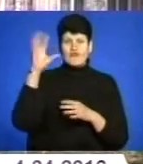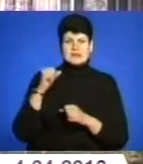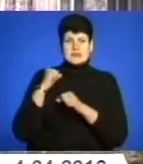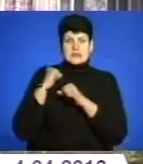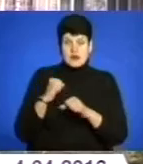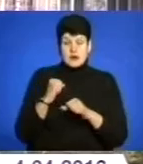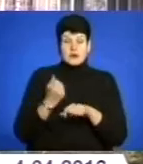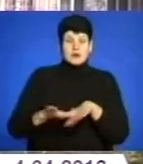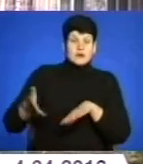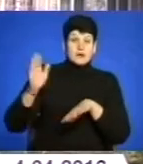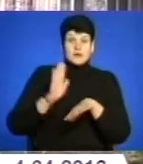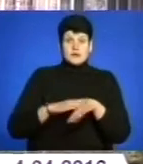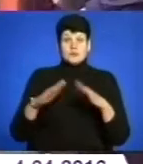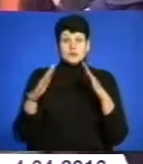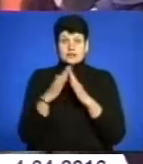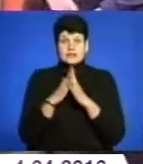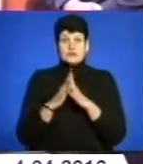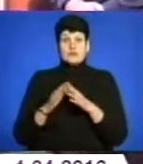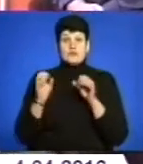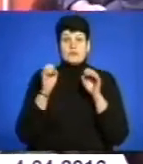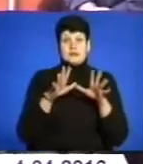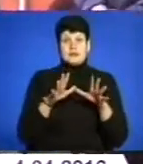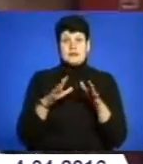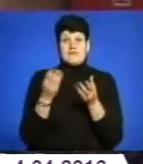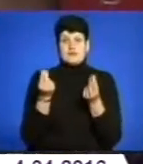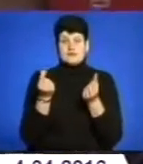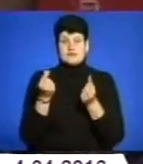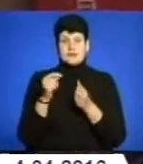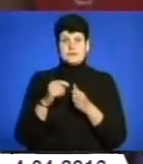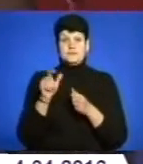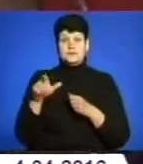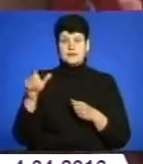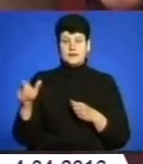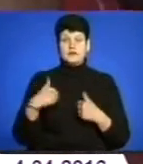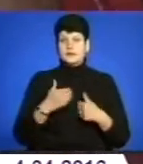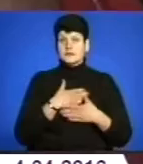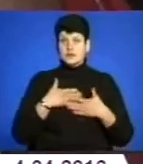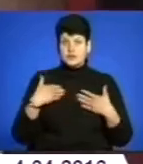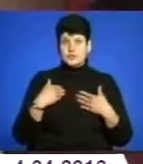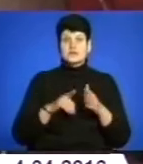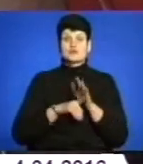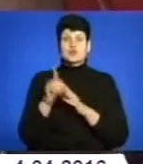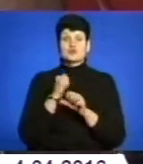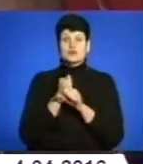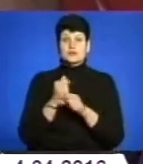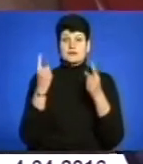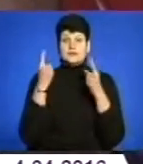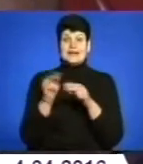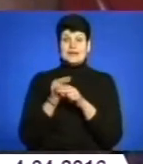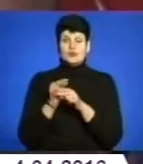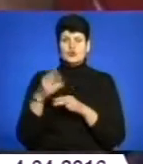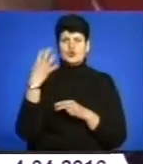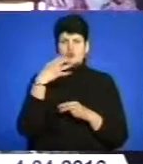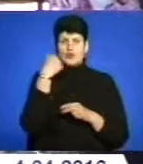за недбаного ЖЕКом будинку впаде на фінансування мешканців. Я особисто не хочу. Хай спочатку зроблять капітальний ремонт. 40 років,